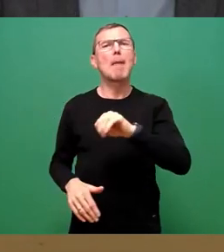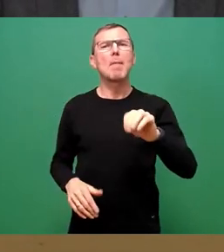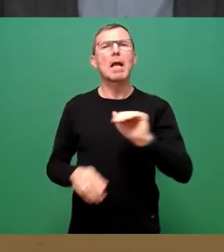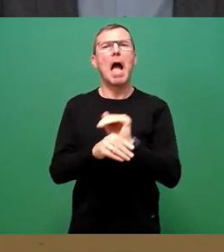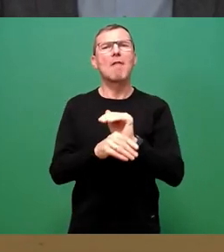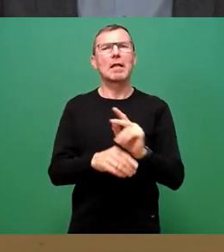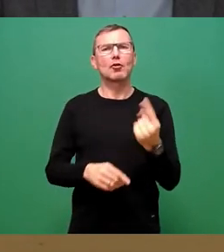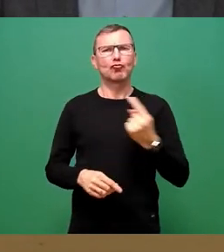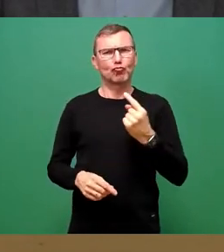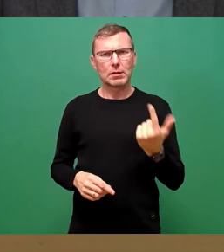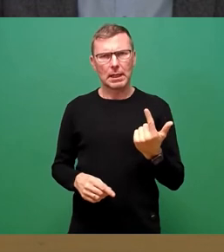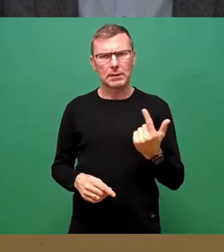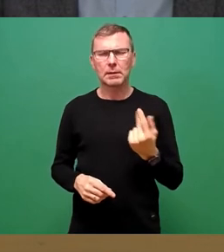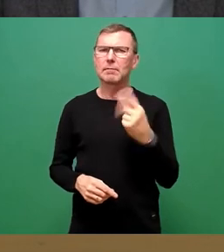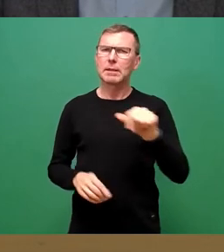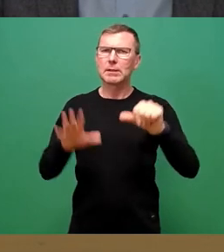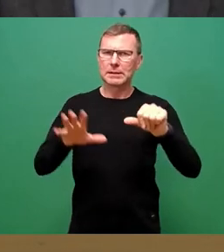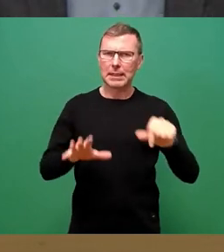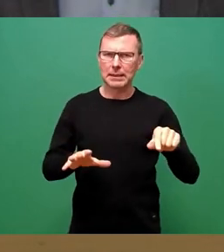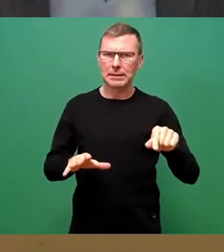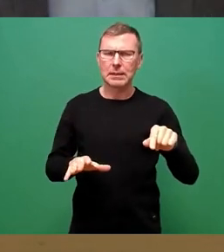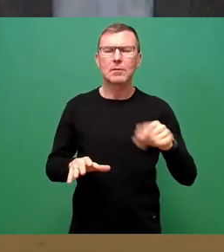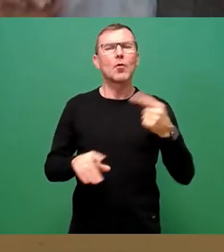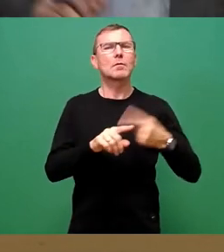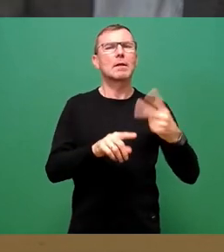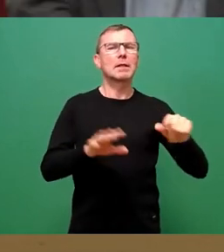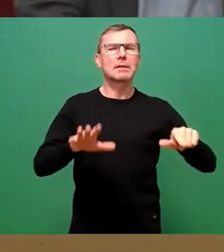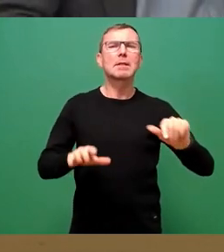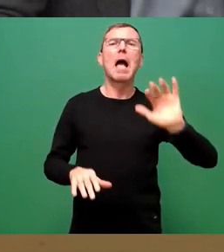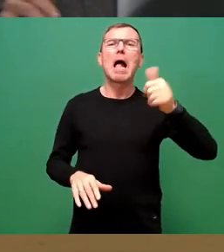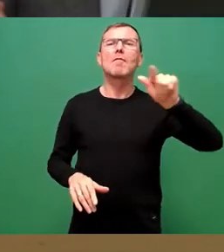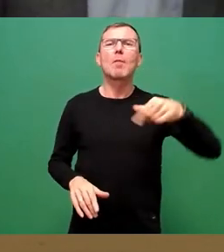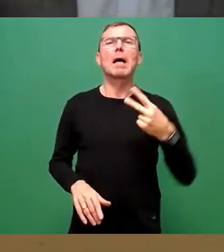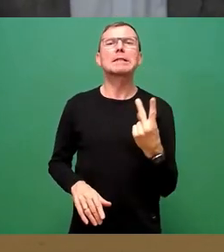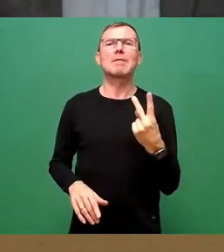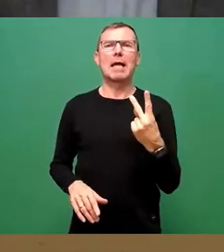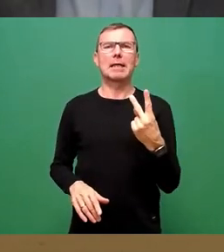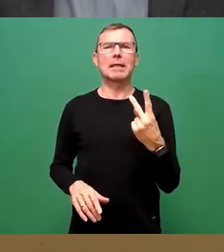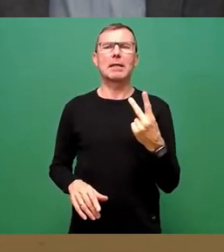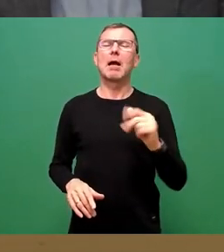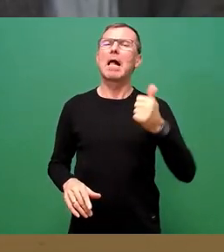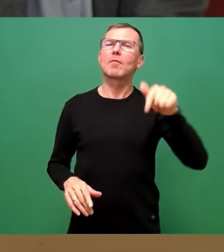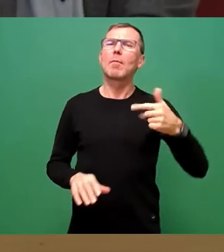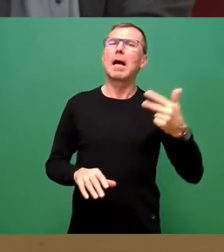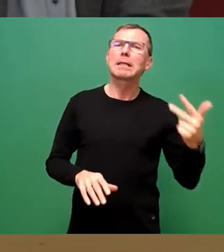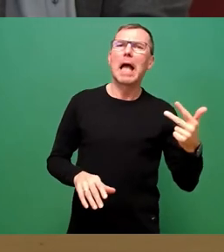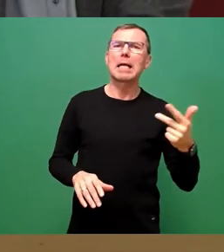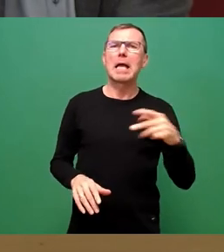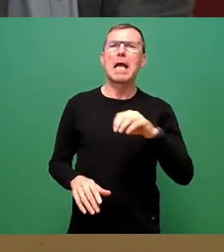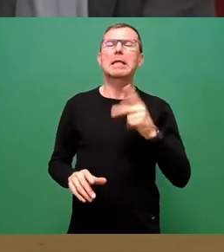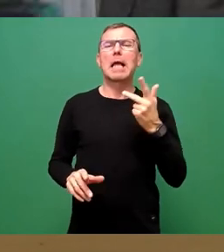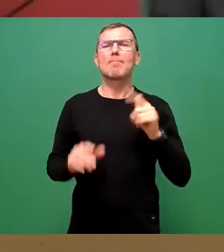in 2016 und 2017 waren es 11,2 beziehungsweise 11,3 Millionen